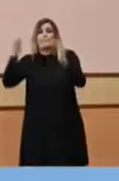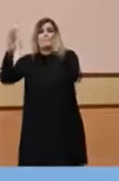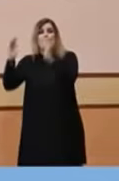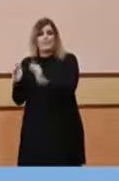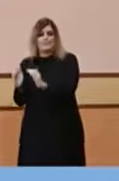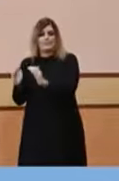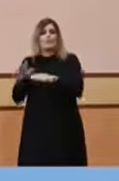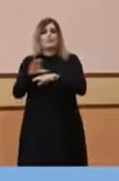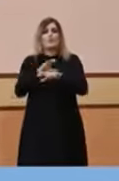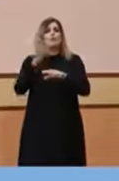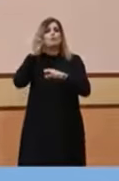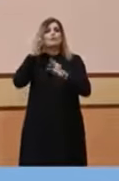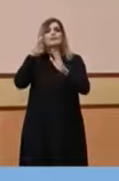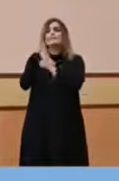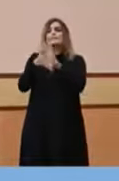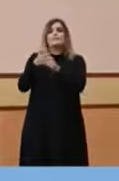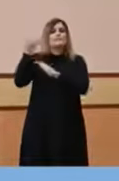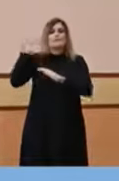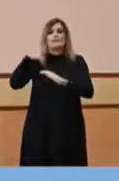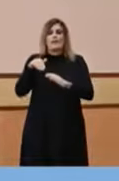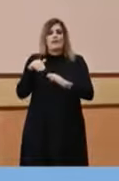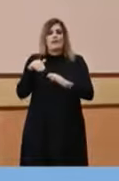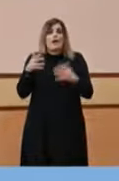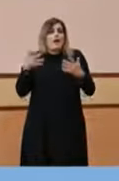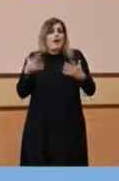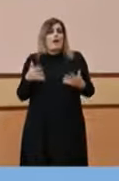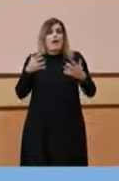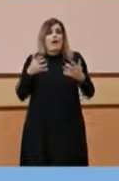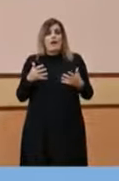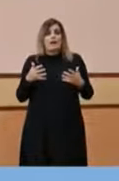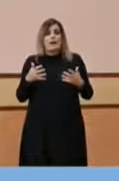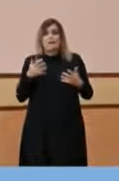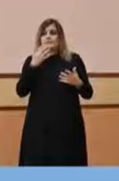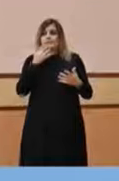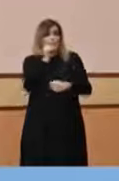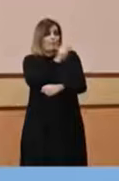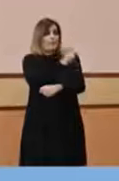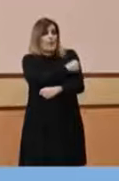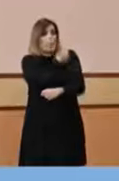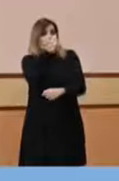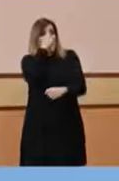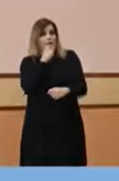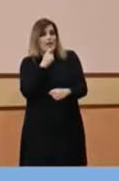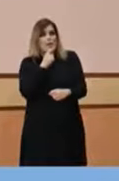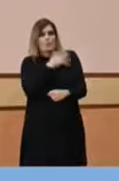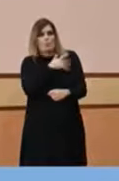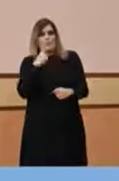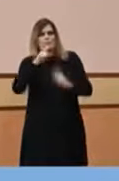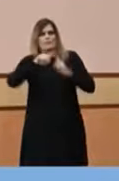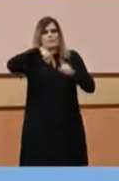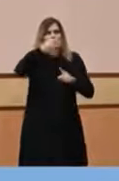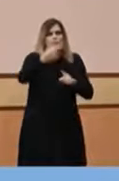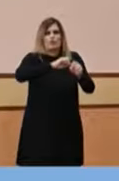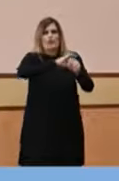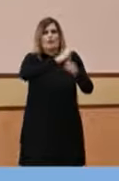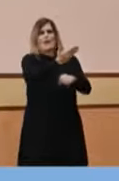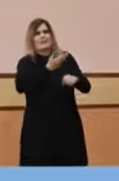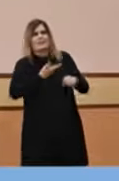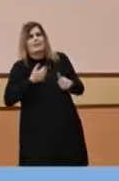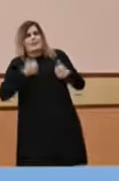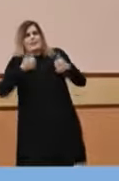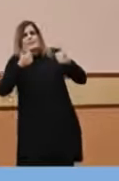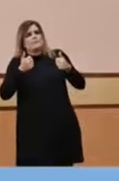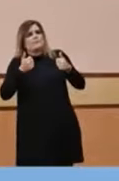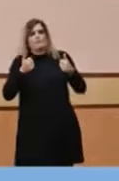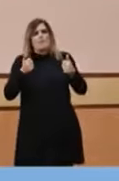'ha dit la consellera, no hi ha més risc de tenir o de patir un Covid si la persona està vacunada